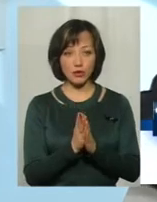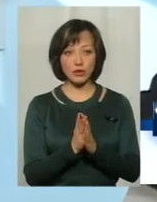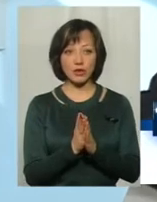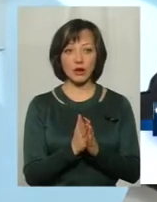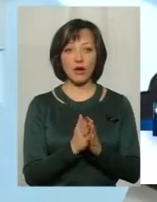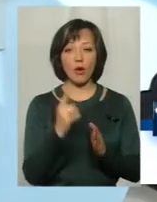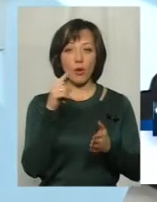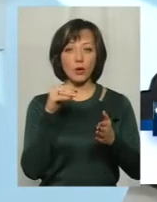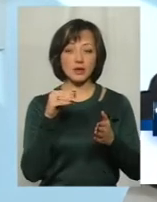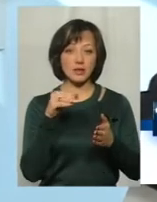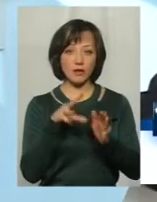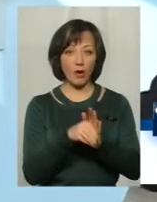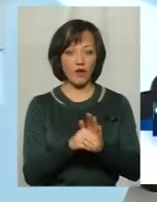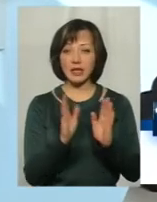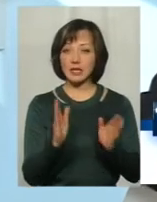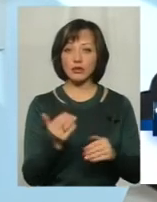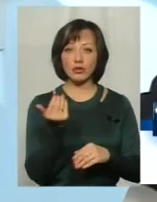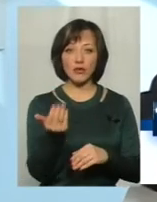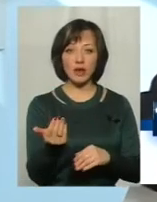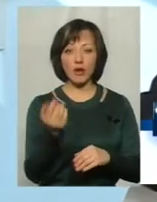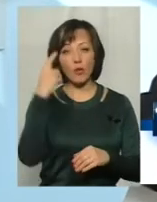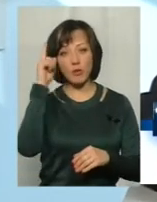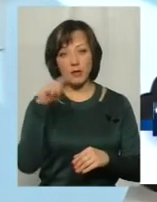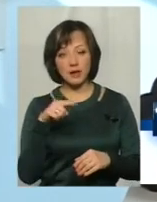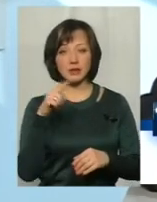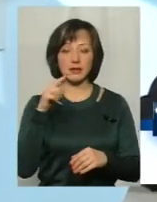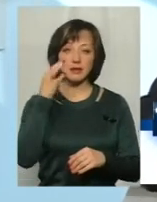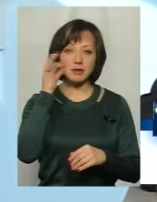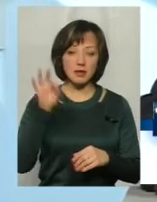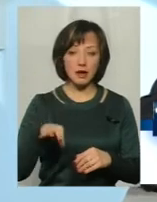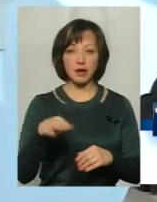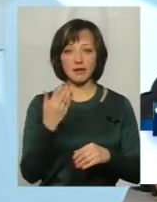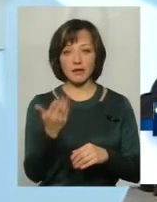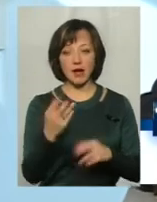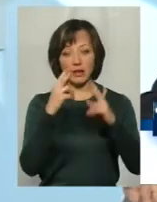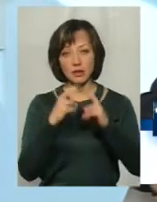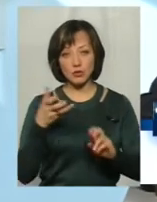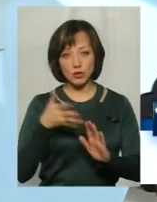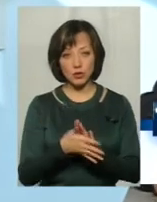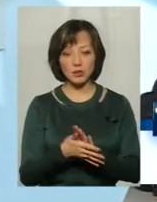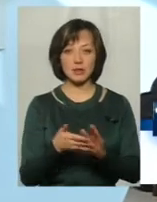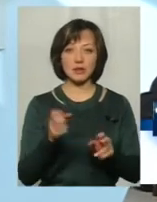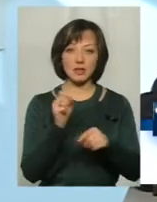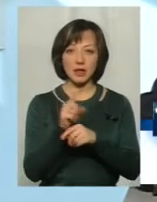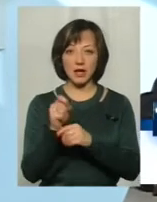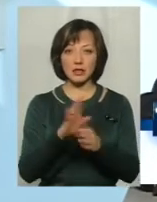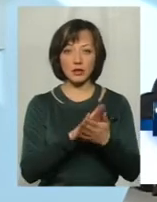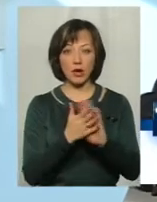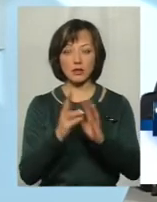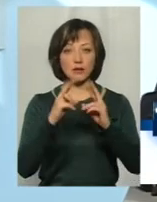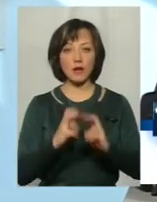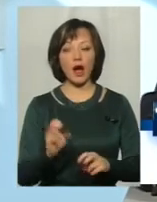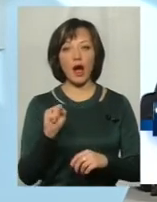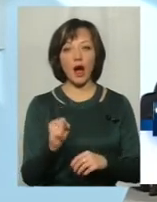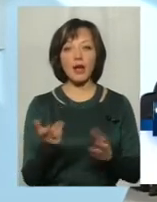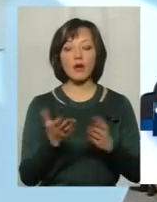кажу, тобто в оцінку я враховую не тільки те, що ви вмієте, не те, що ви аналізуєте, тому що ми там задачі, ситуації, а